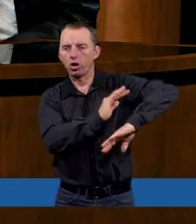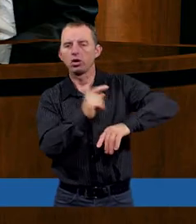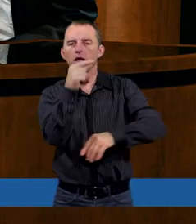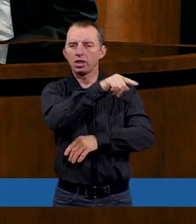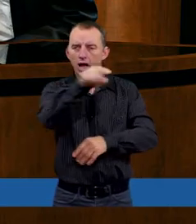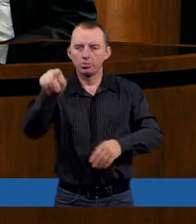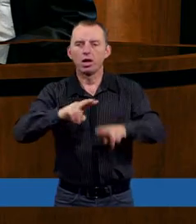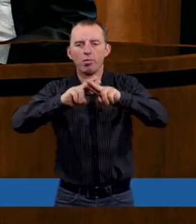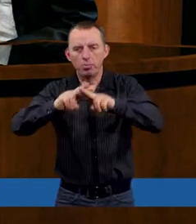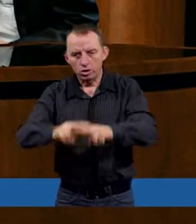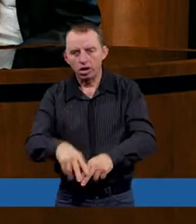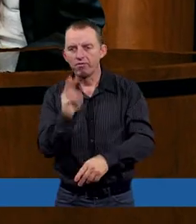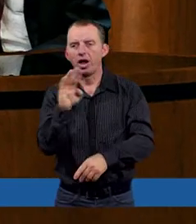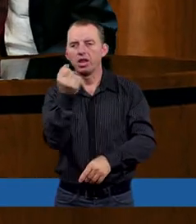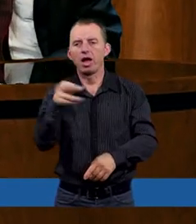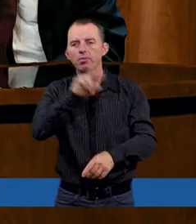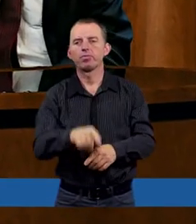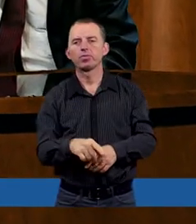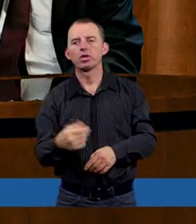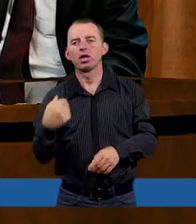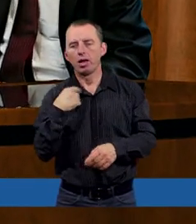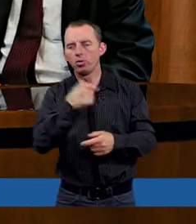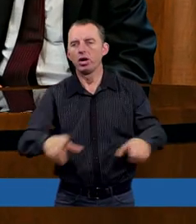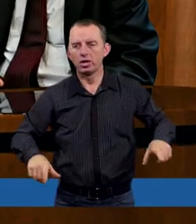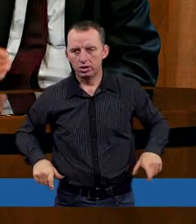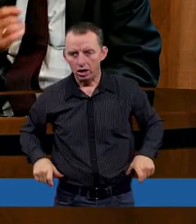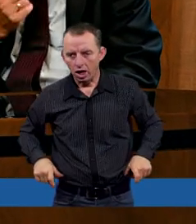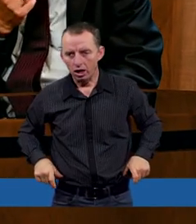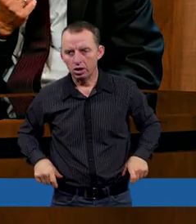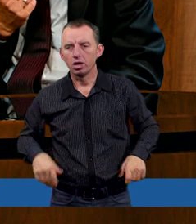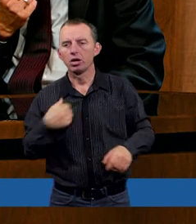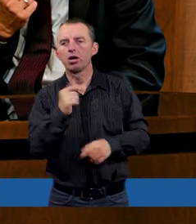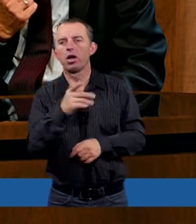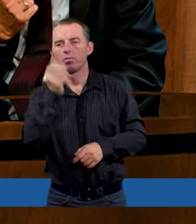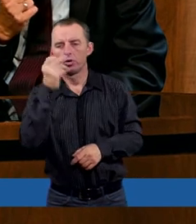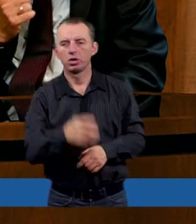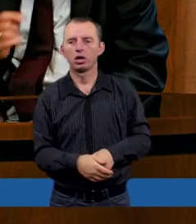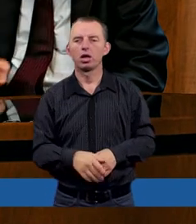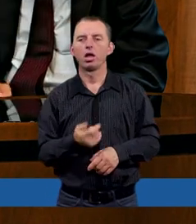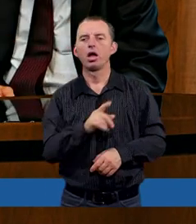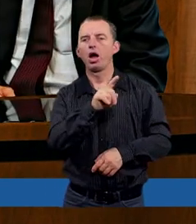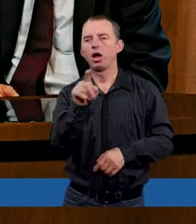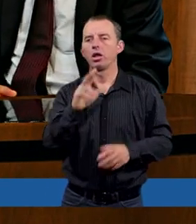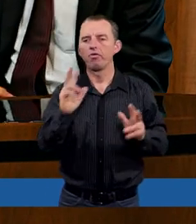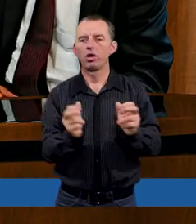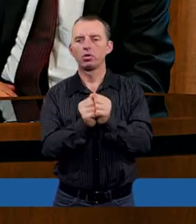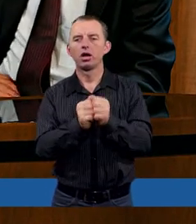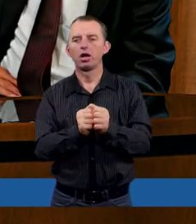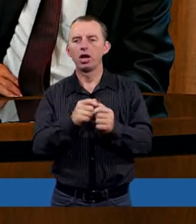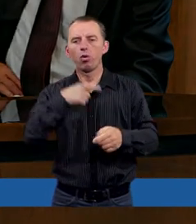tamtych pozostałych. Waldemarza? Tam była zazdrość o stanowisko Mojżesza. Oni i wymyślali